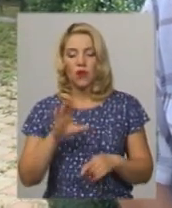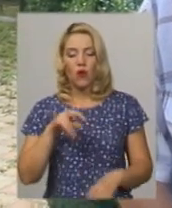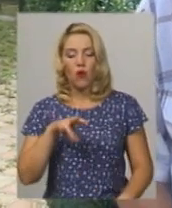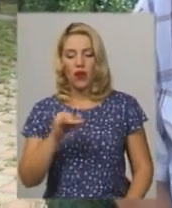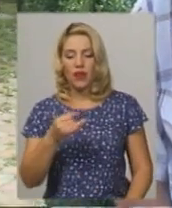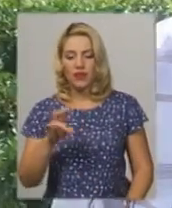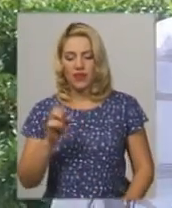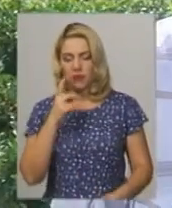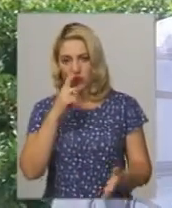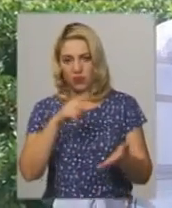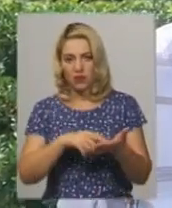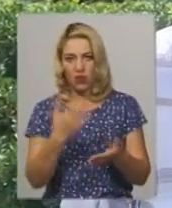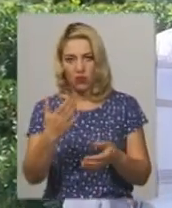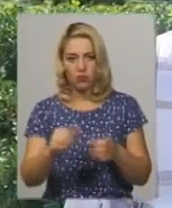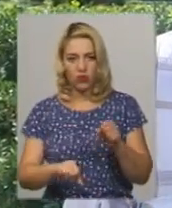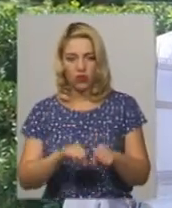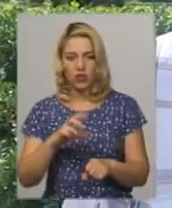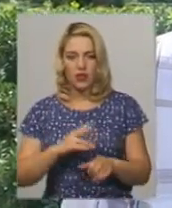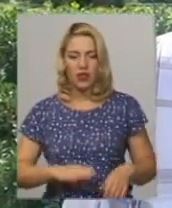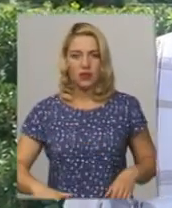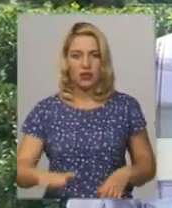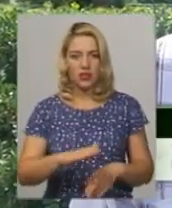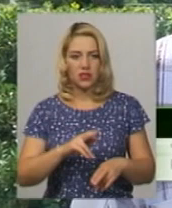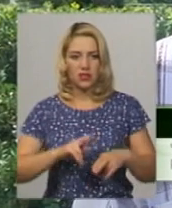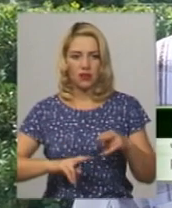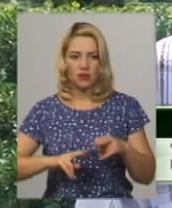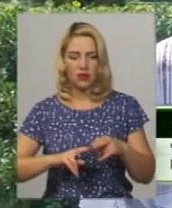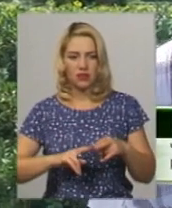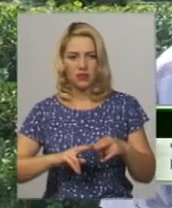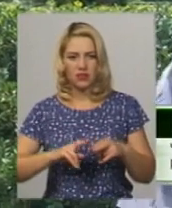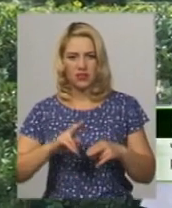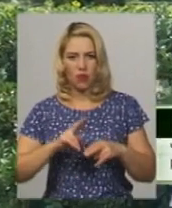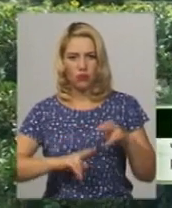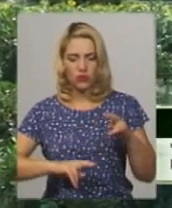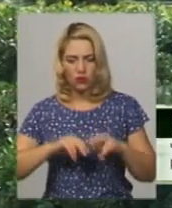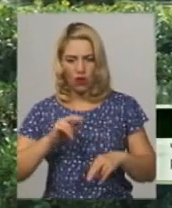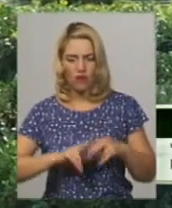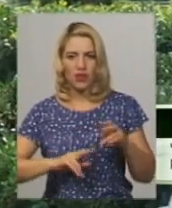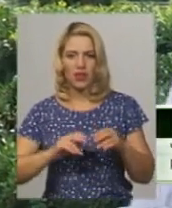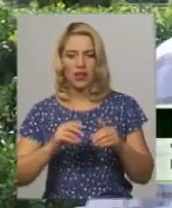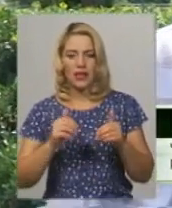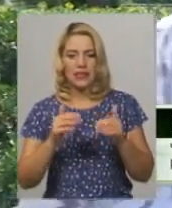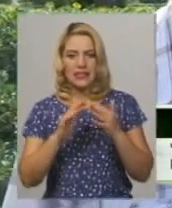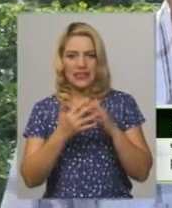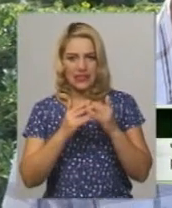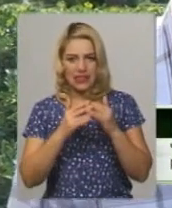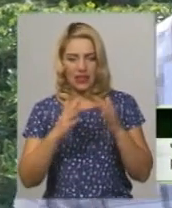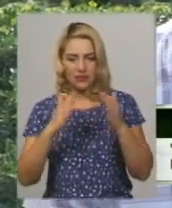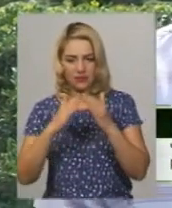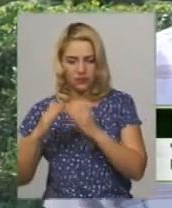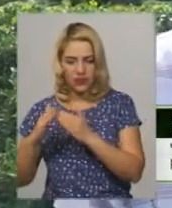комісія вказала на його порушення. До території забудовують населену, застосовувати посиди з